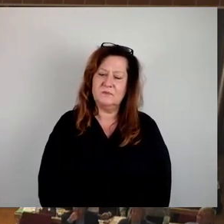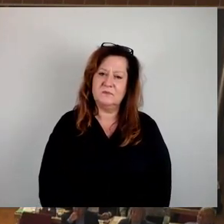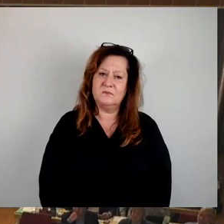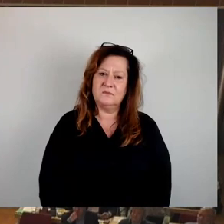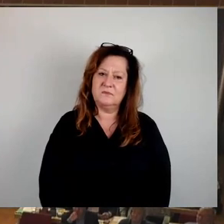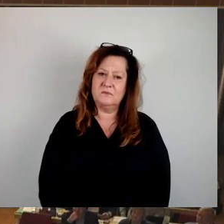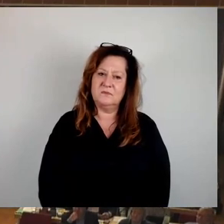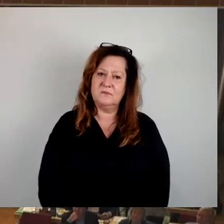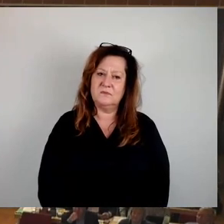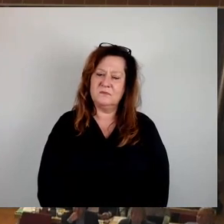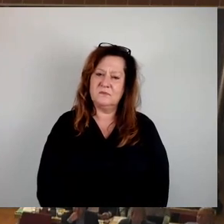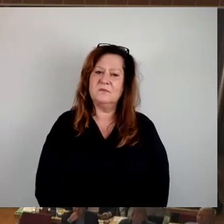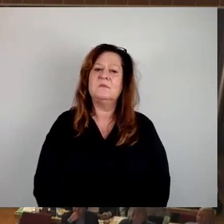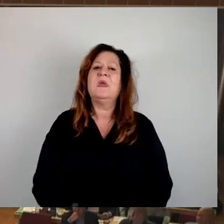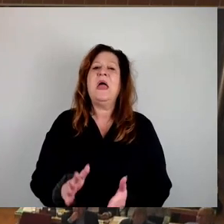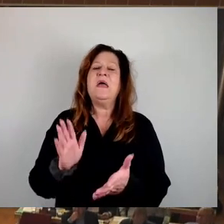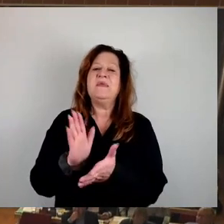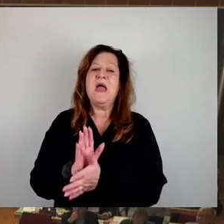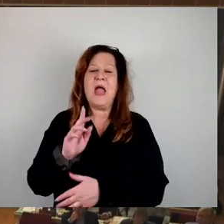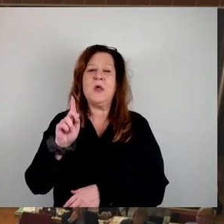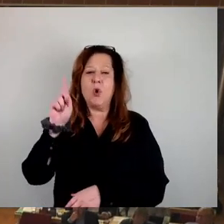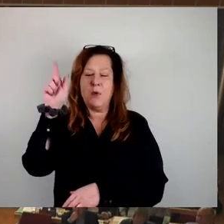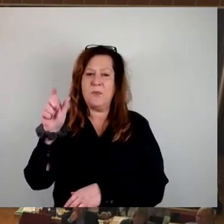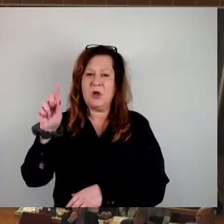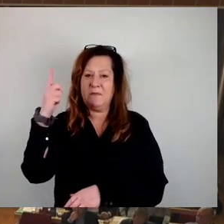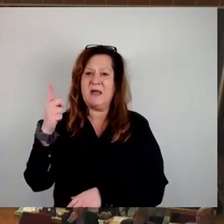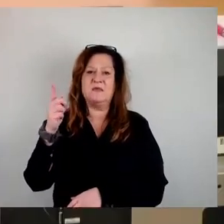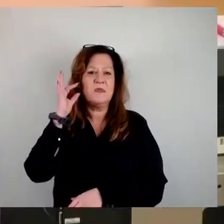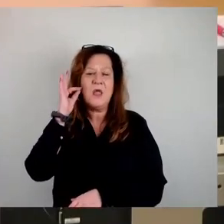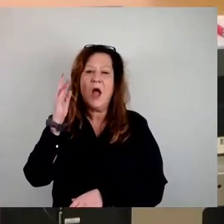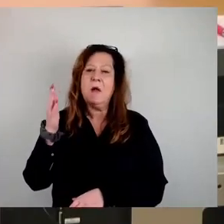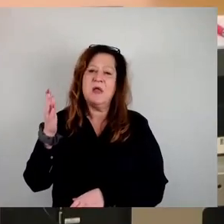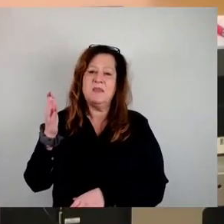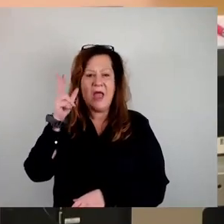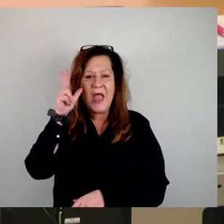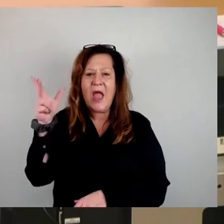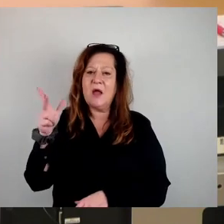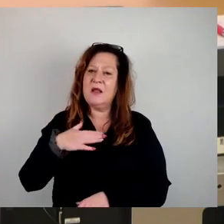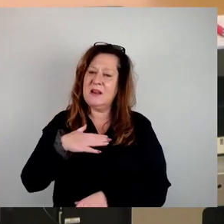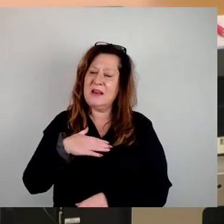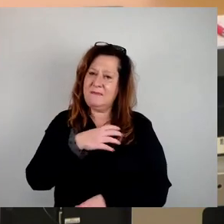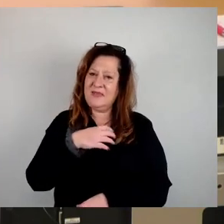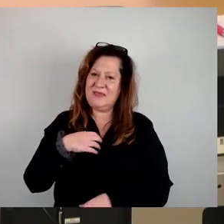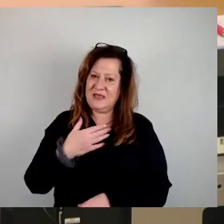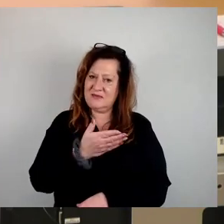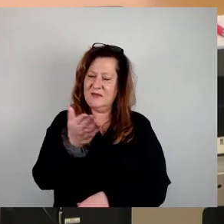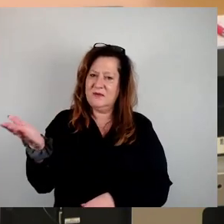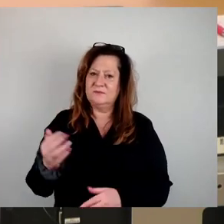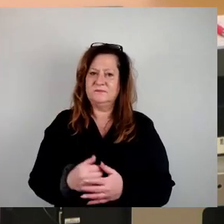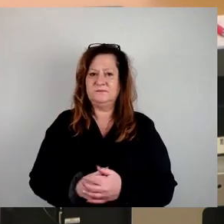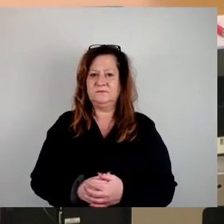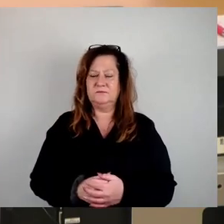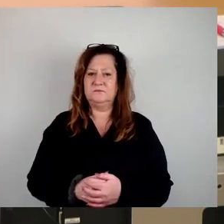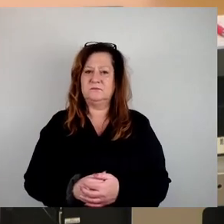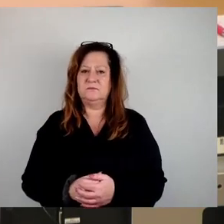Sehr geehrter Herr Oberbürgermeister, meine Damen und Herren, liebe Dresdner, der Kauf von Wohnungen schafft keinen neuen